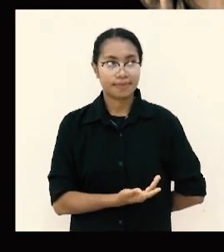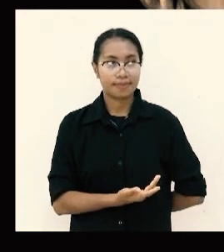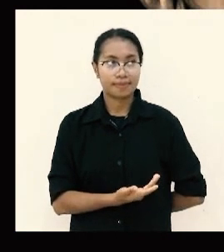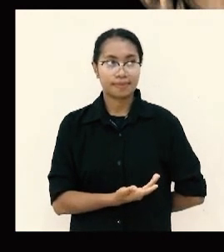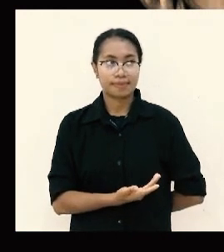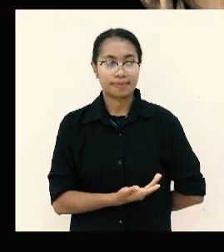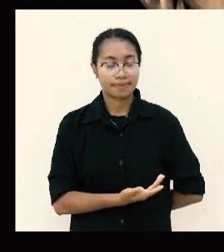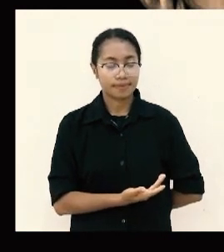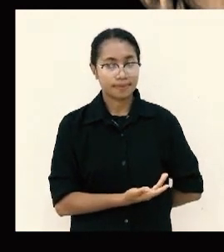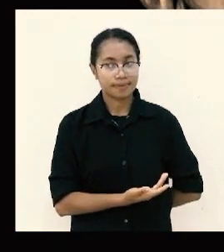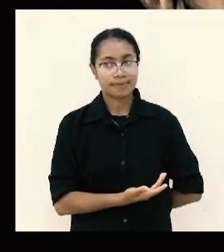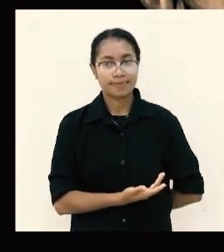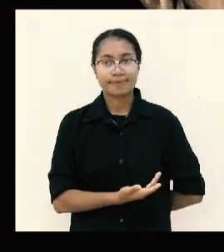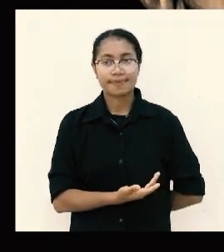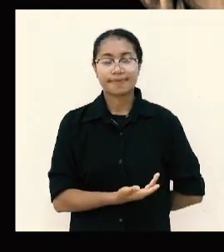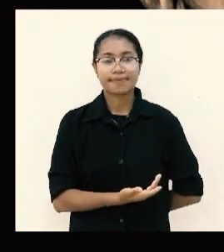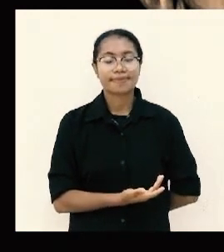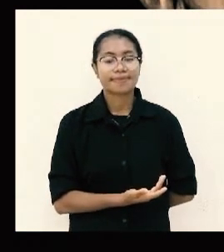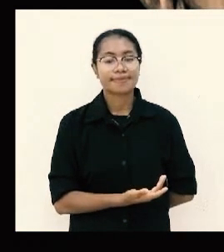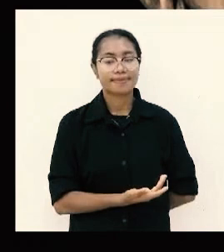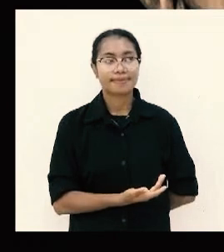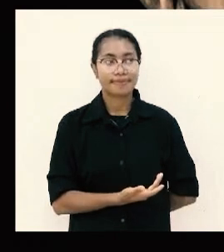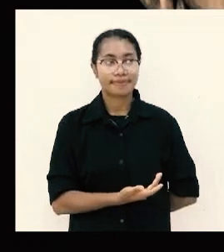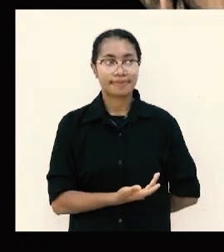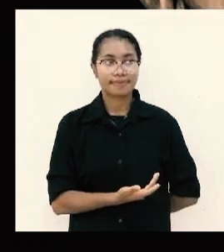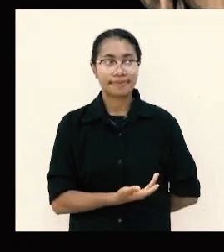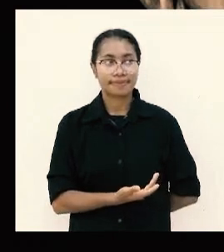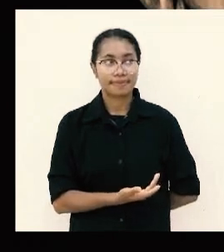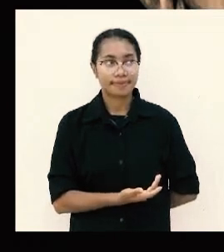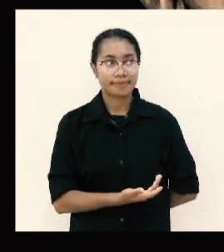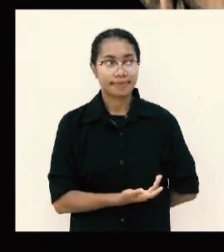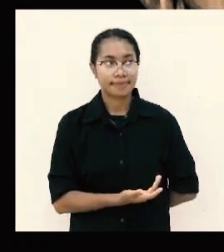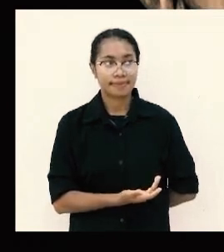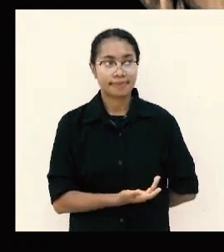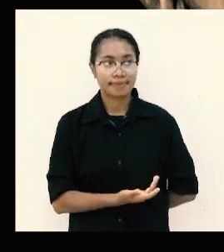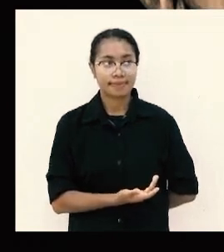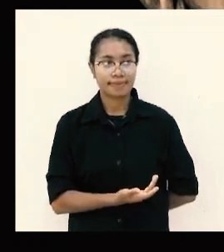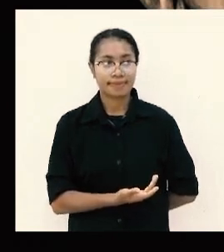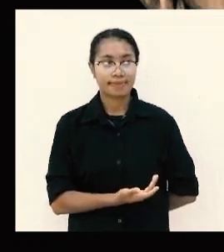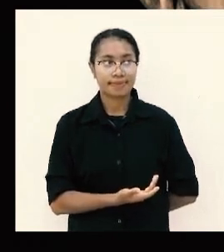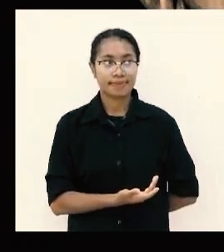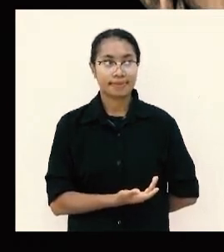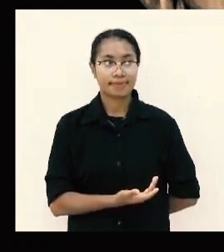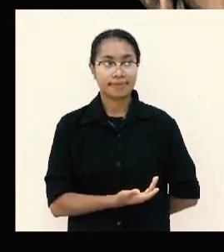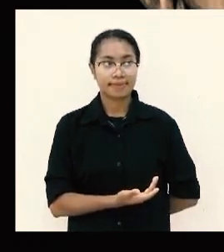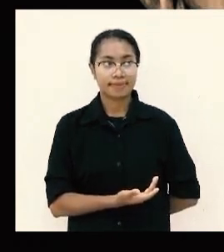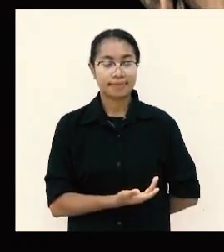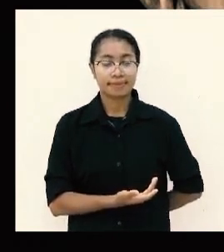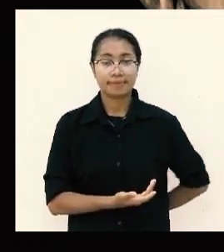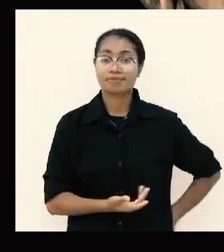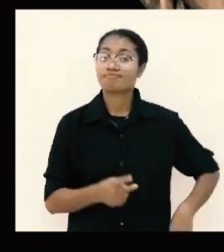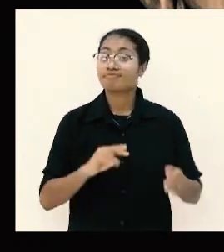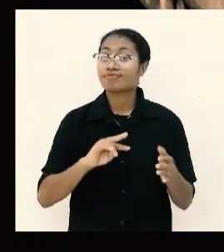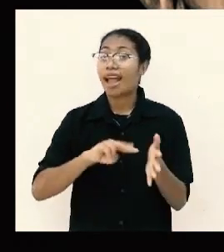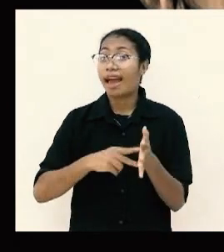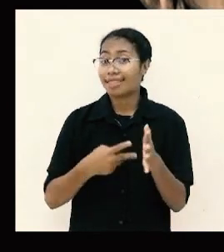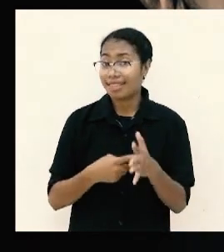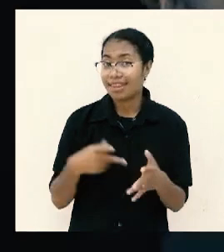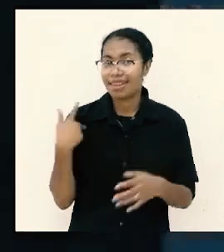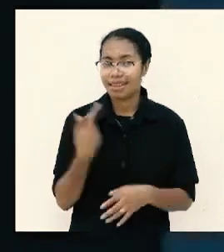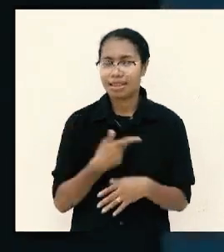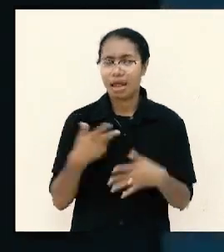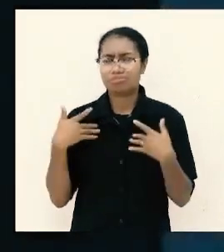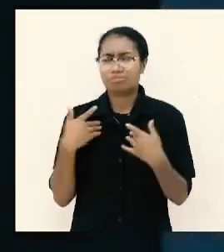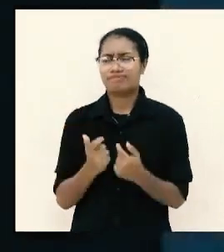Tuhan akan memerintahkan berkat ke atasmu berarti kita bisa lihat kelihatannya